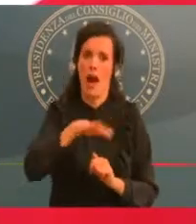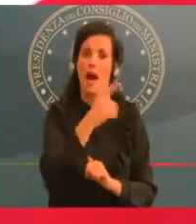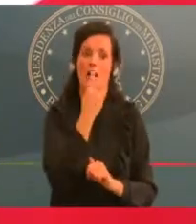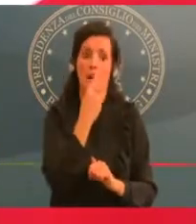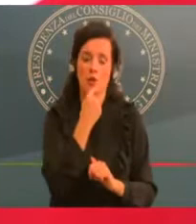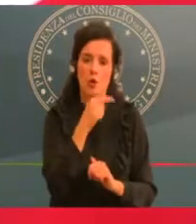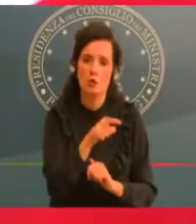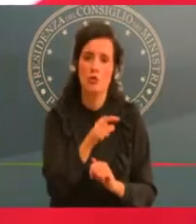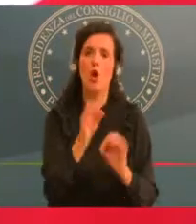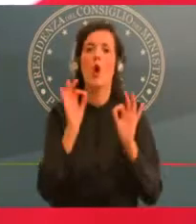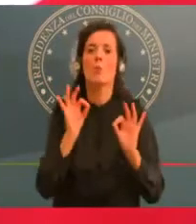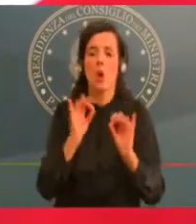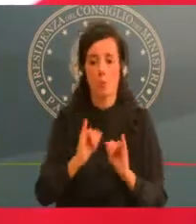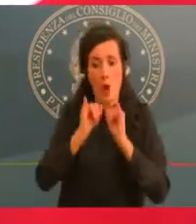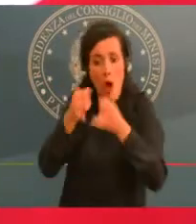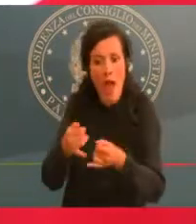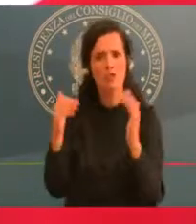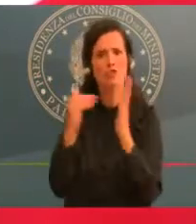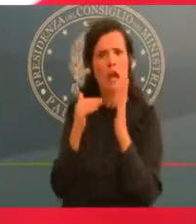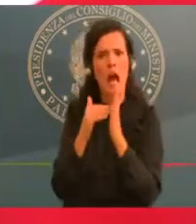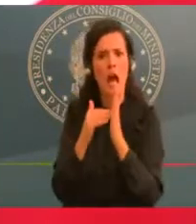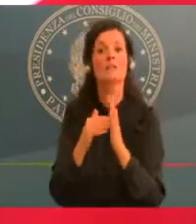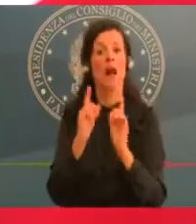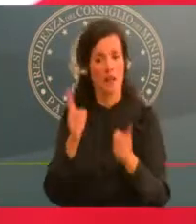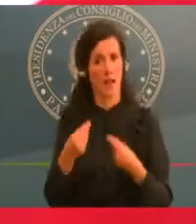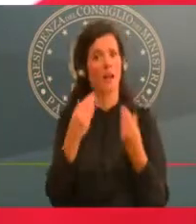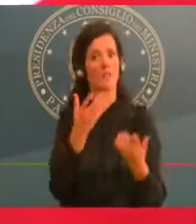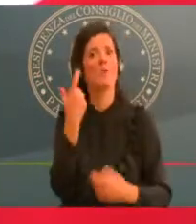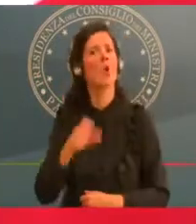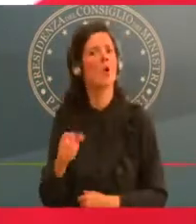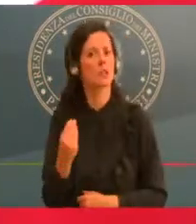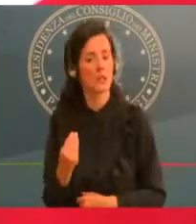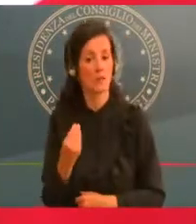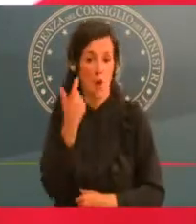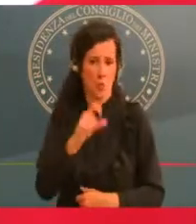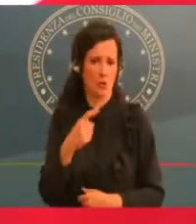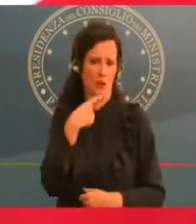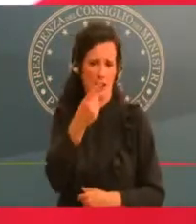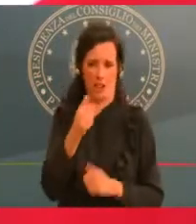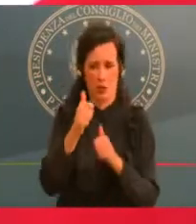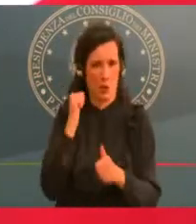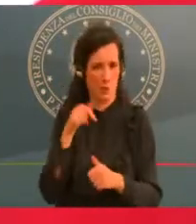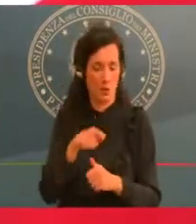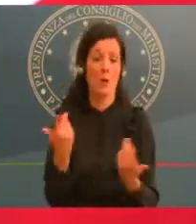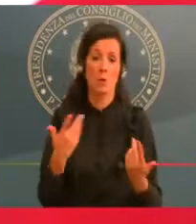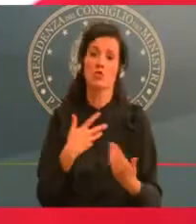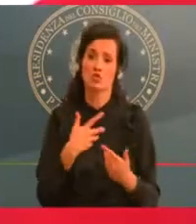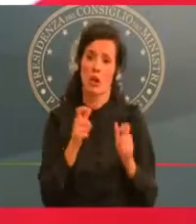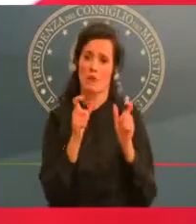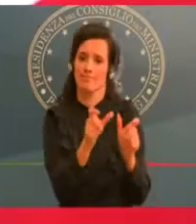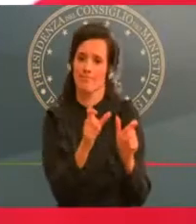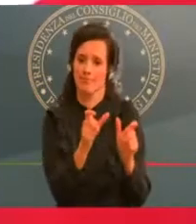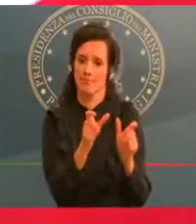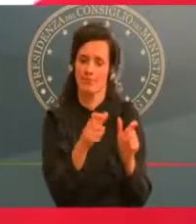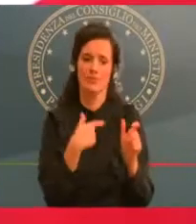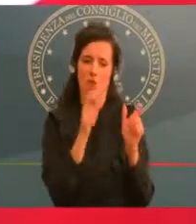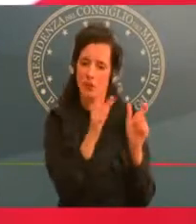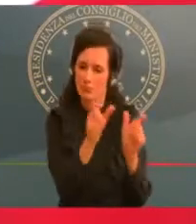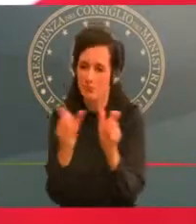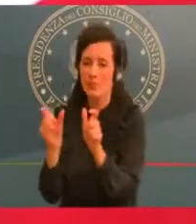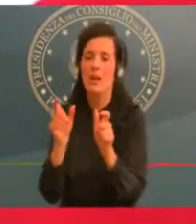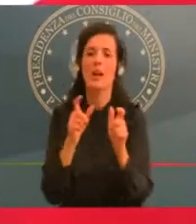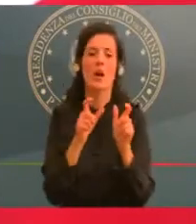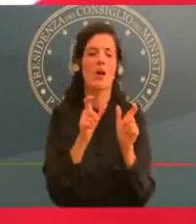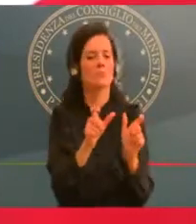le restrizioni sono modulate. Però, in ogni caso, al di là del divieto, che è molto stringente per quanto riguarda,